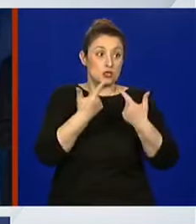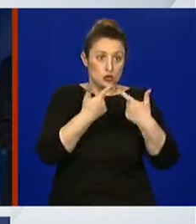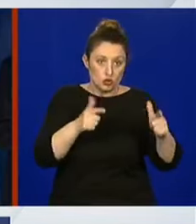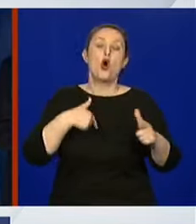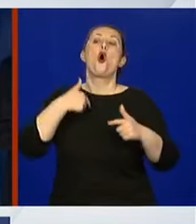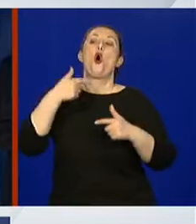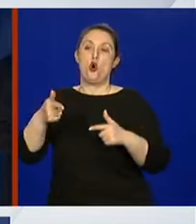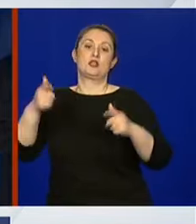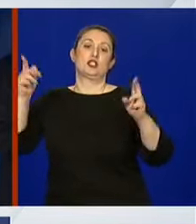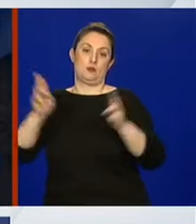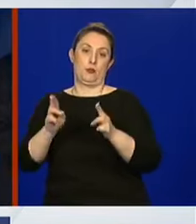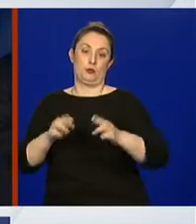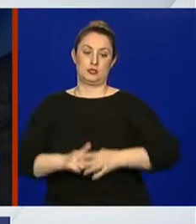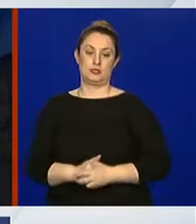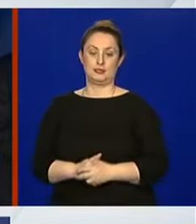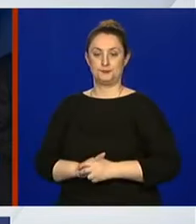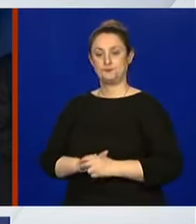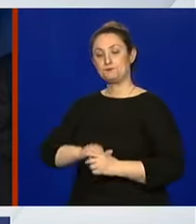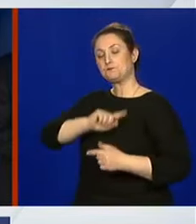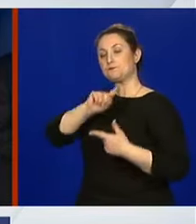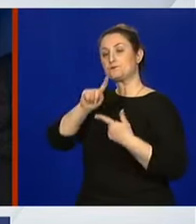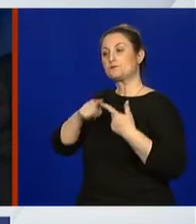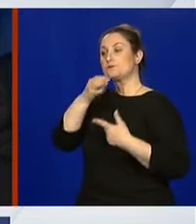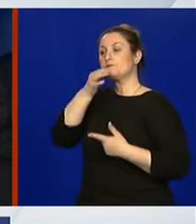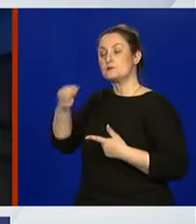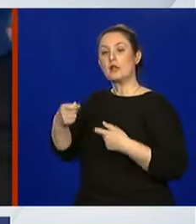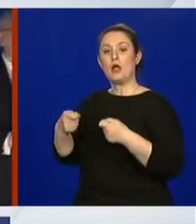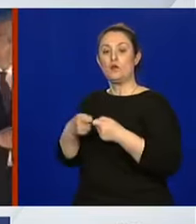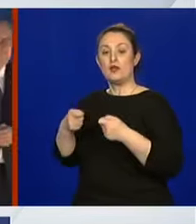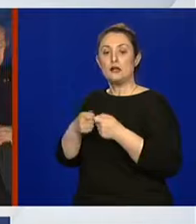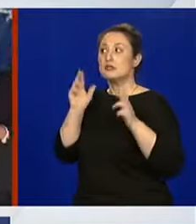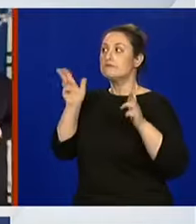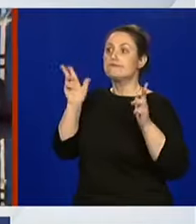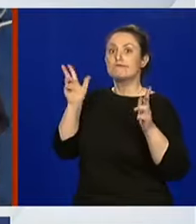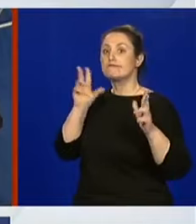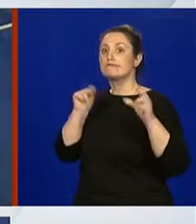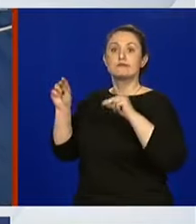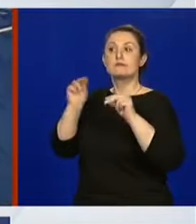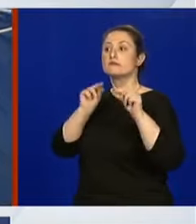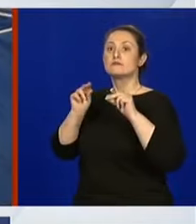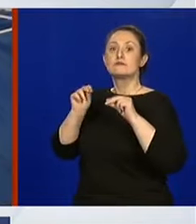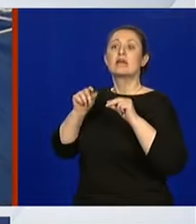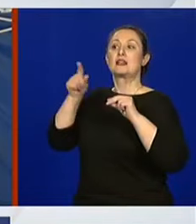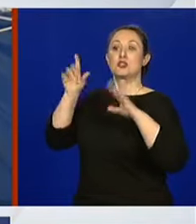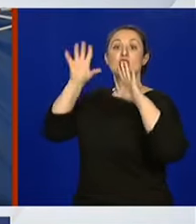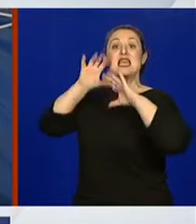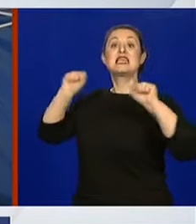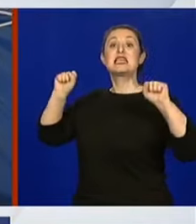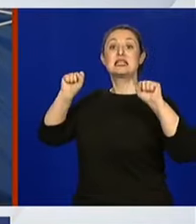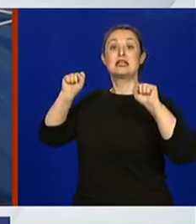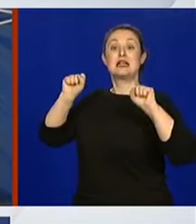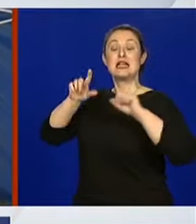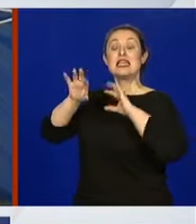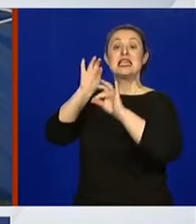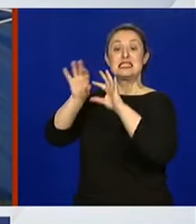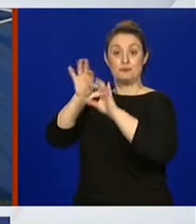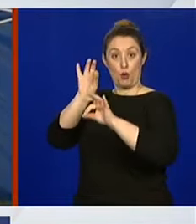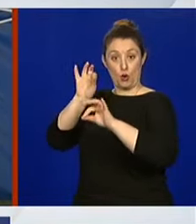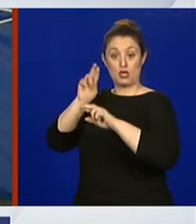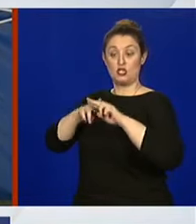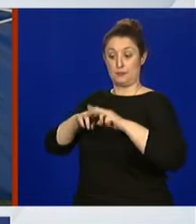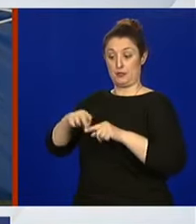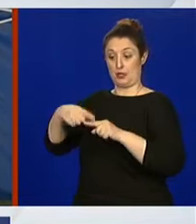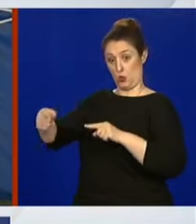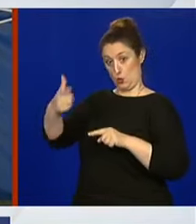I drugo pitanje, s obzirom na sve glasnija naklapanja o tome da će se parlamentarni izbori odviti već na